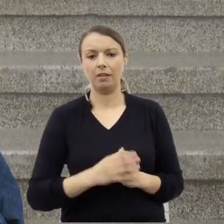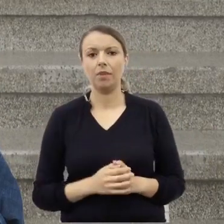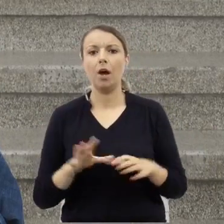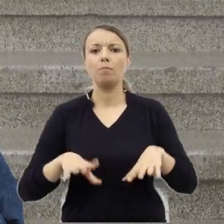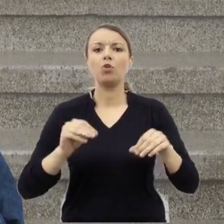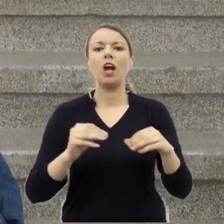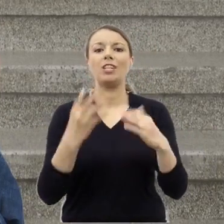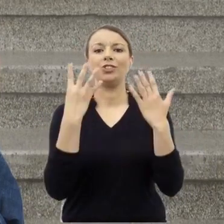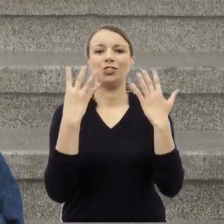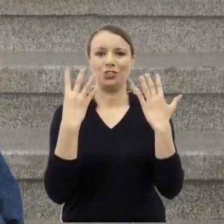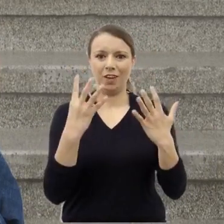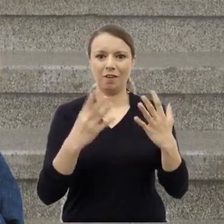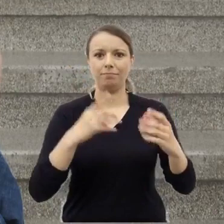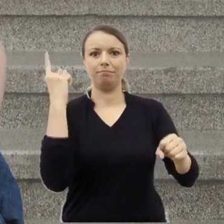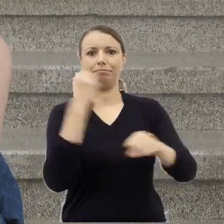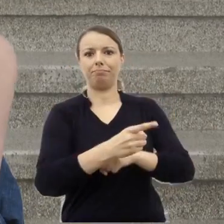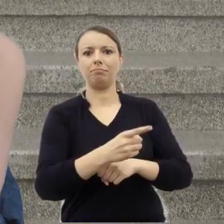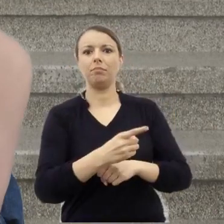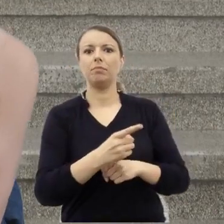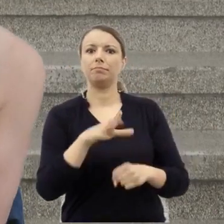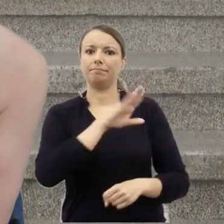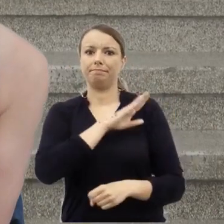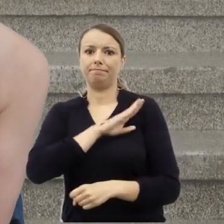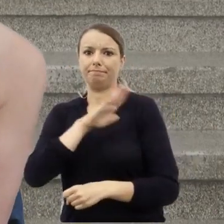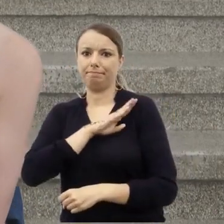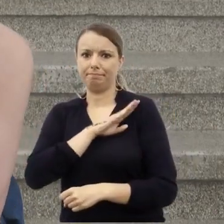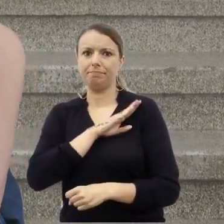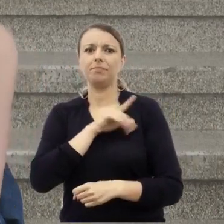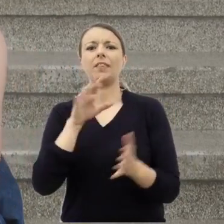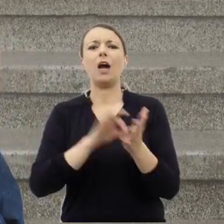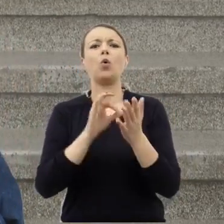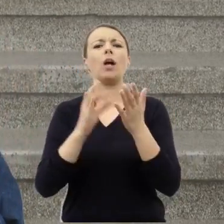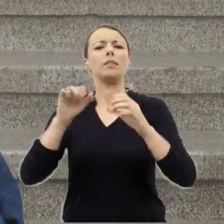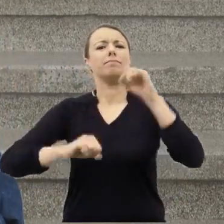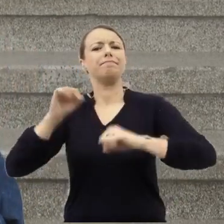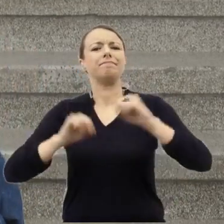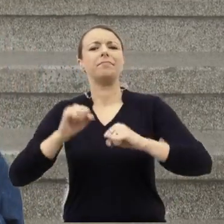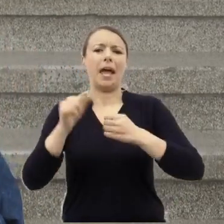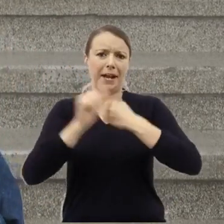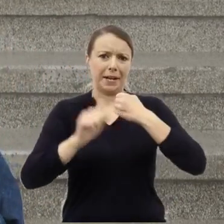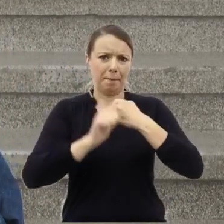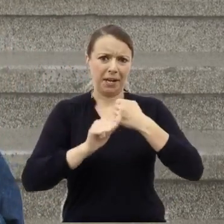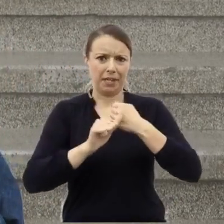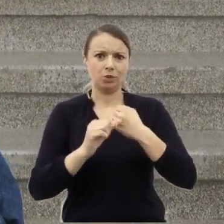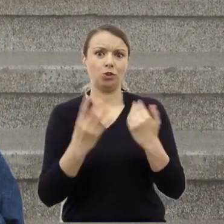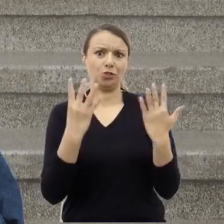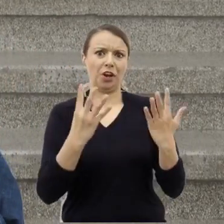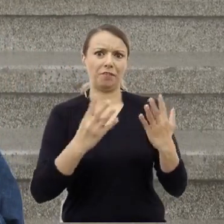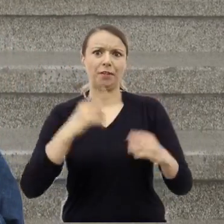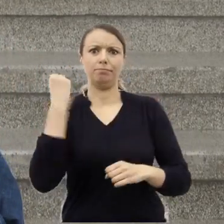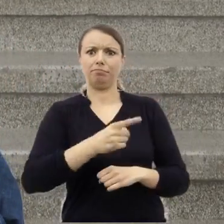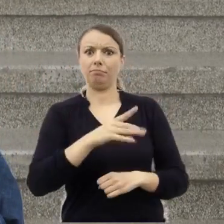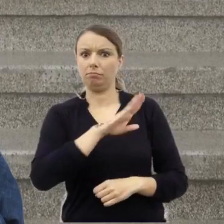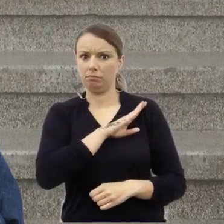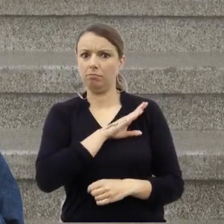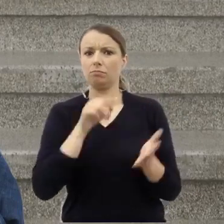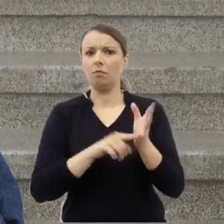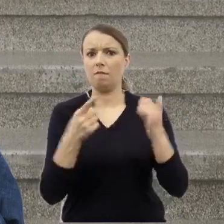wyroków śmierci. W tym lipcowym procesie one zostały wykonane.